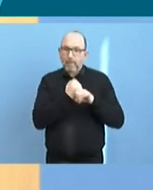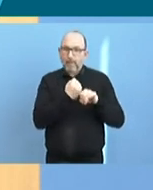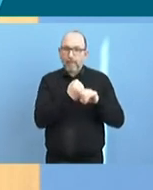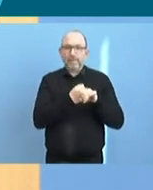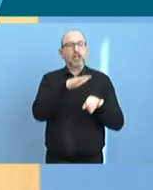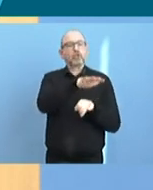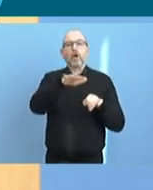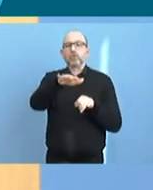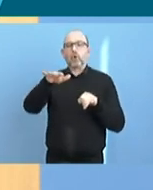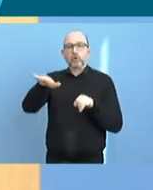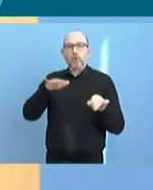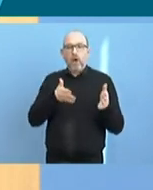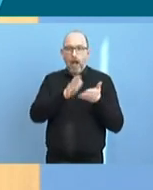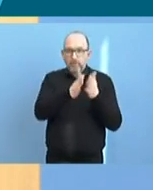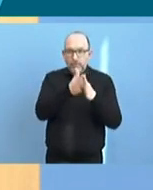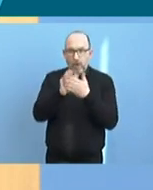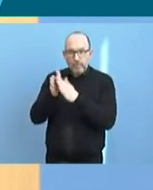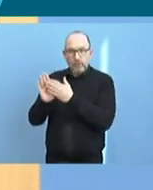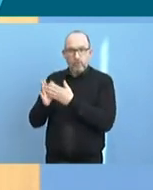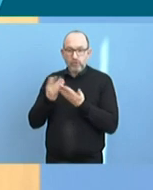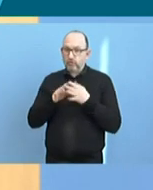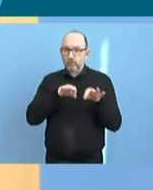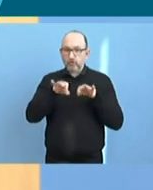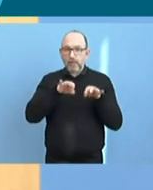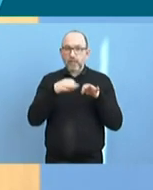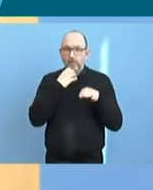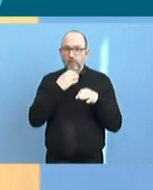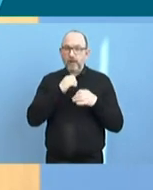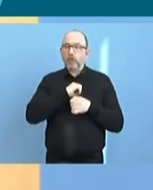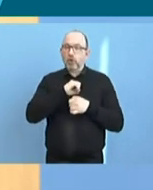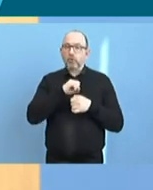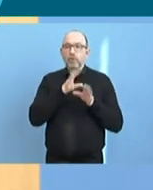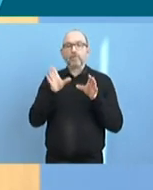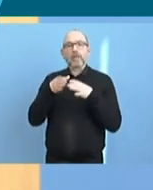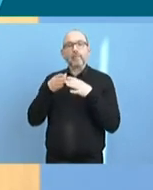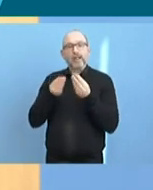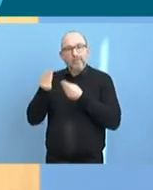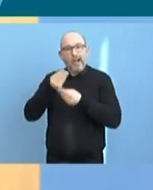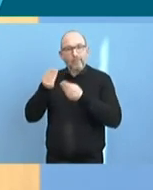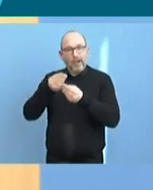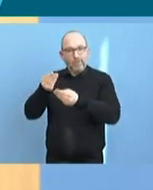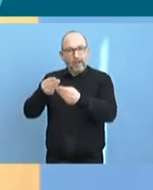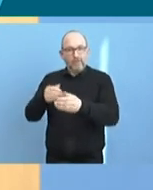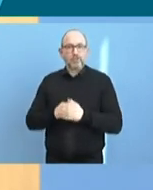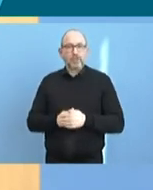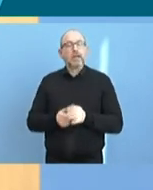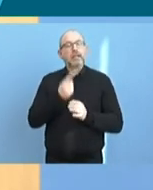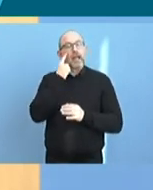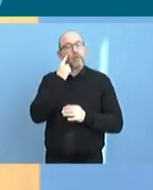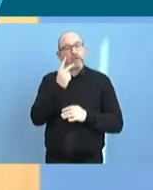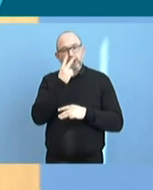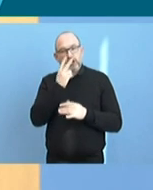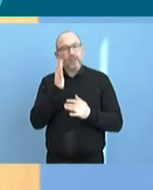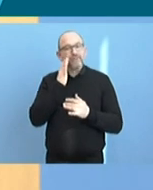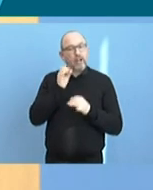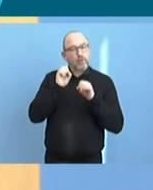und wollen die Strategie weiterhin zügig durchs Kabinett bringen und schauen jetzt gerade, wann wir das